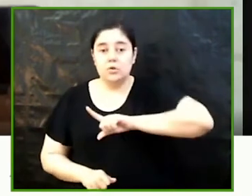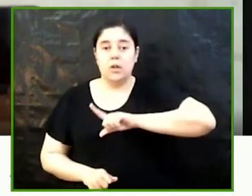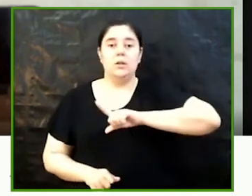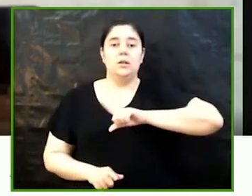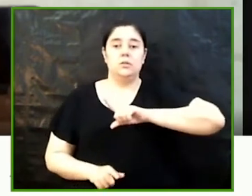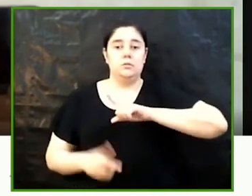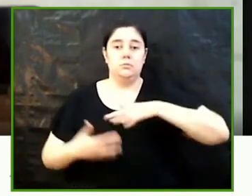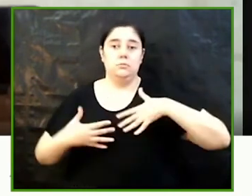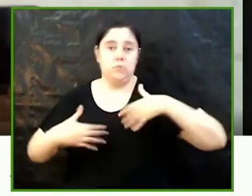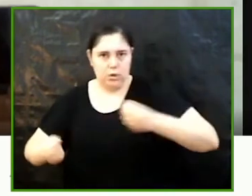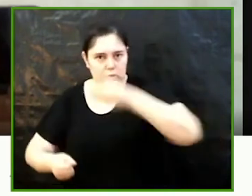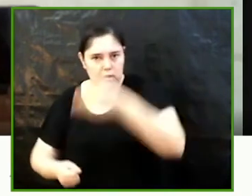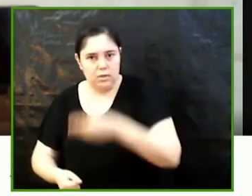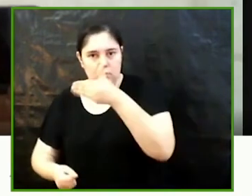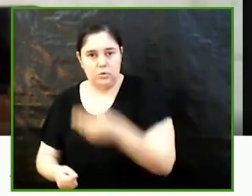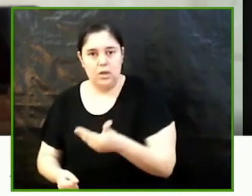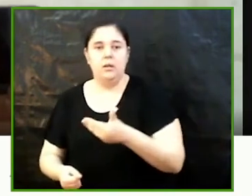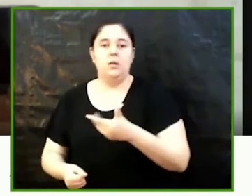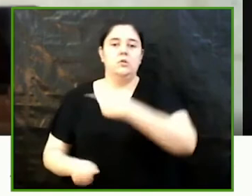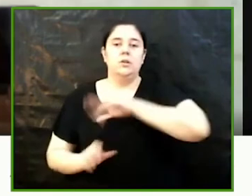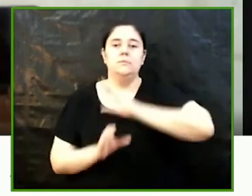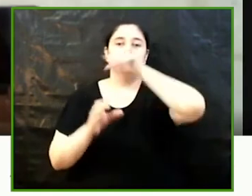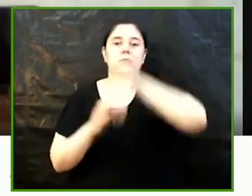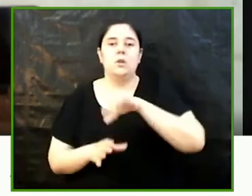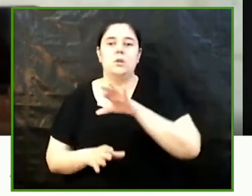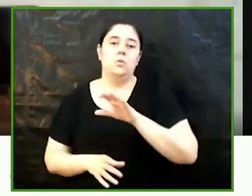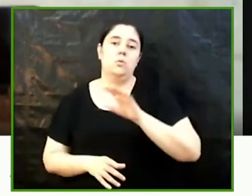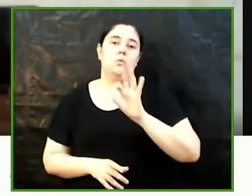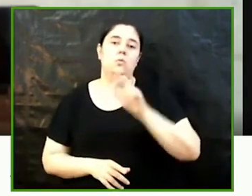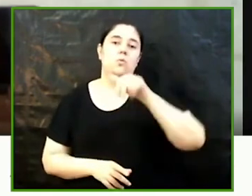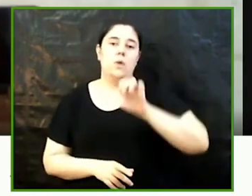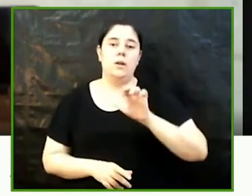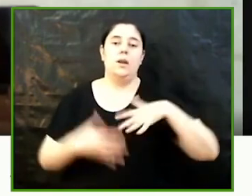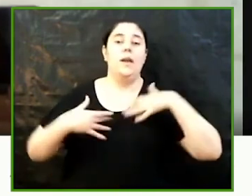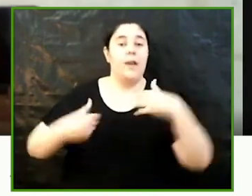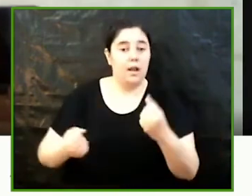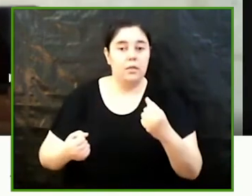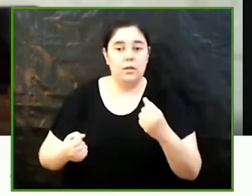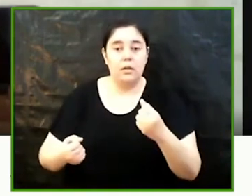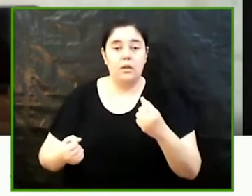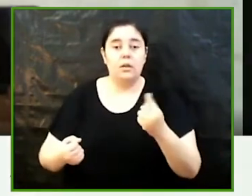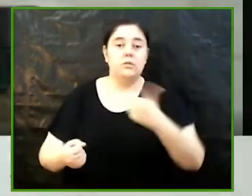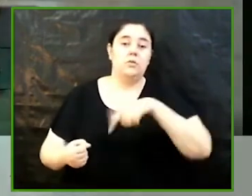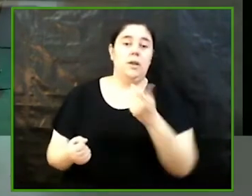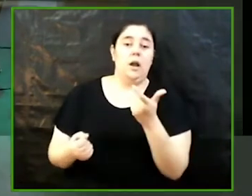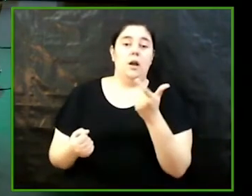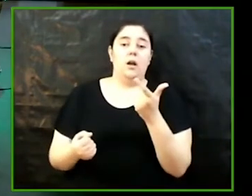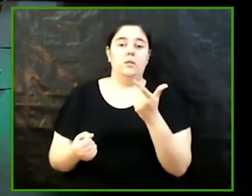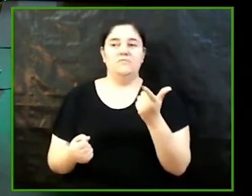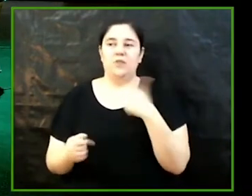Health i com a dones ens fem sentir i no quedi en un segon pla com s dit durant tota la gestió de la pandèmia moltes gràcies